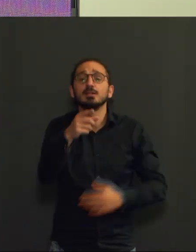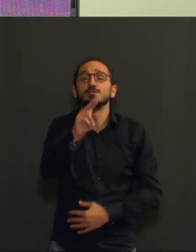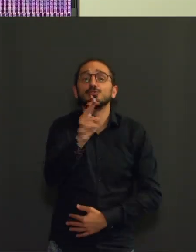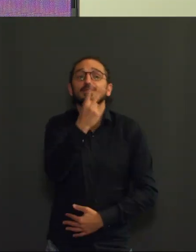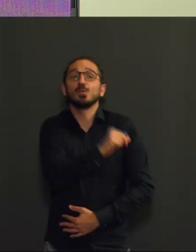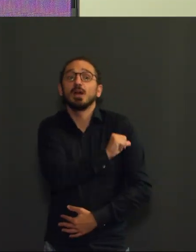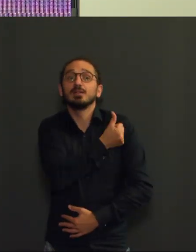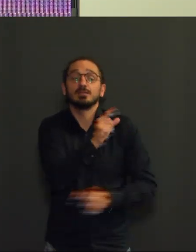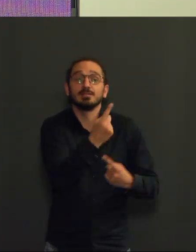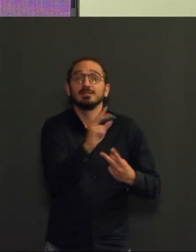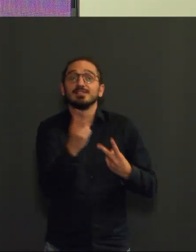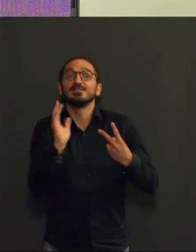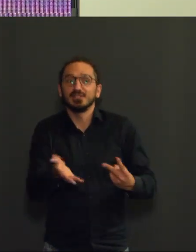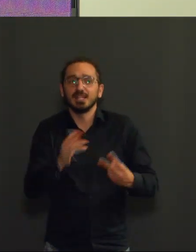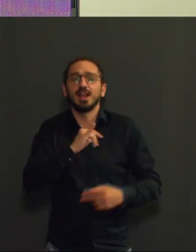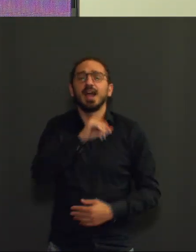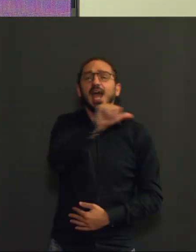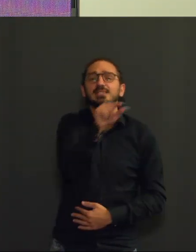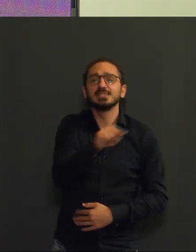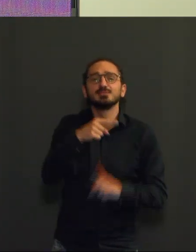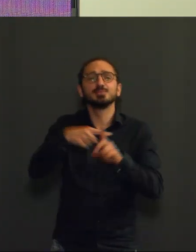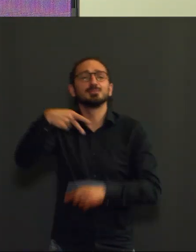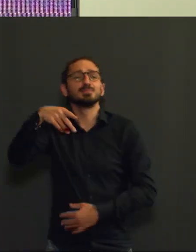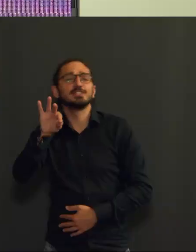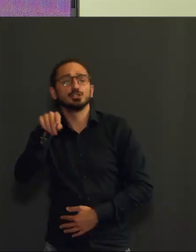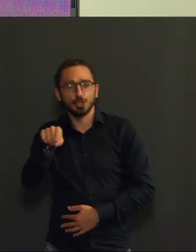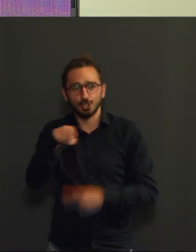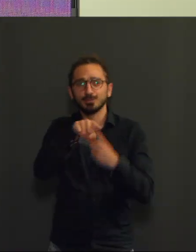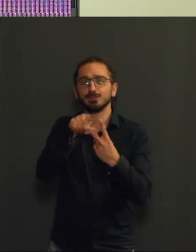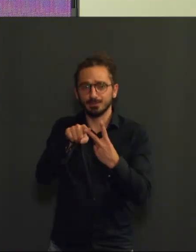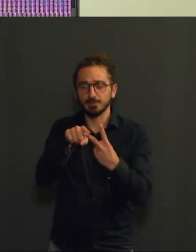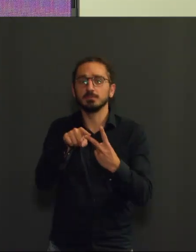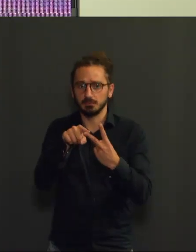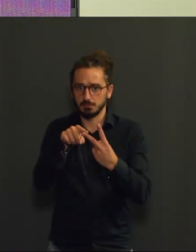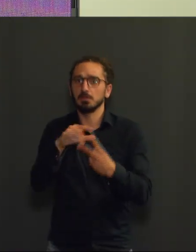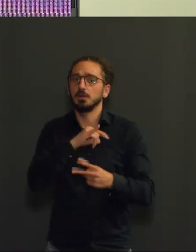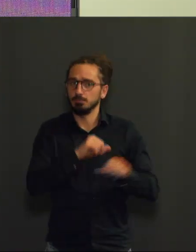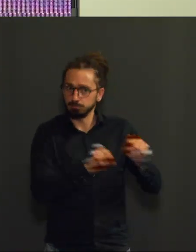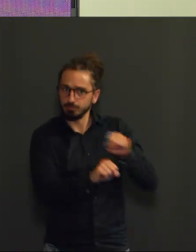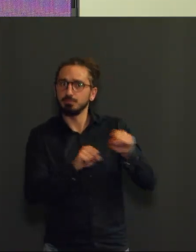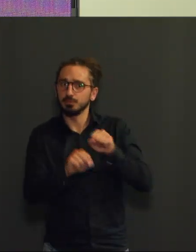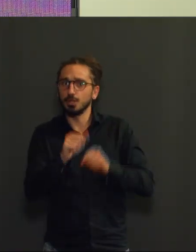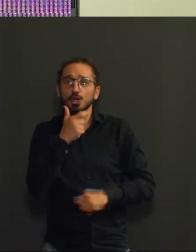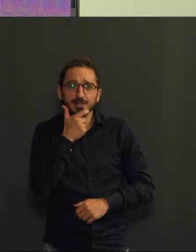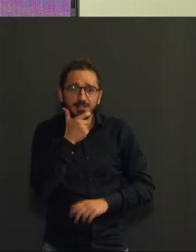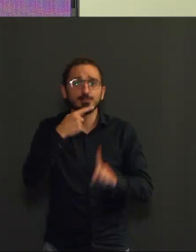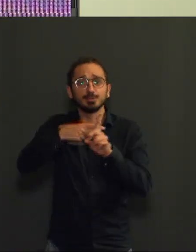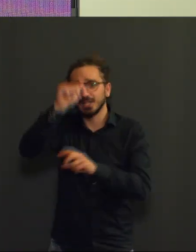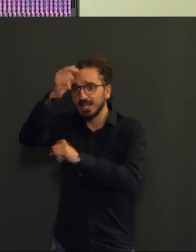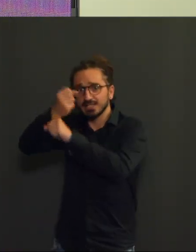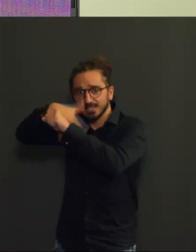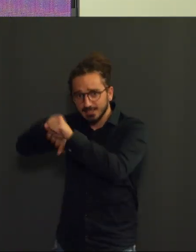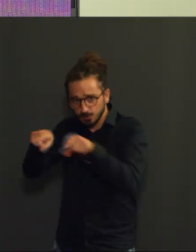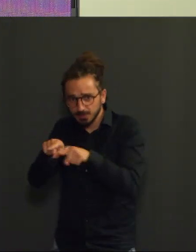sur le variant anglais, celui qui domine chez nous, mais aussi sur le variant indien qui nous inquiétait assez puisqu'on sait que dans son pays d'origine,